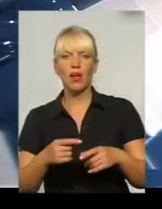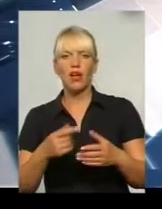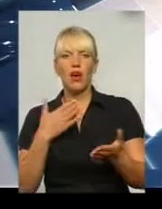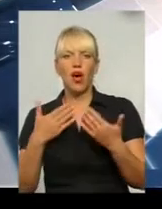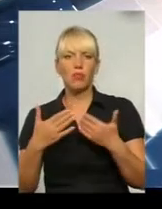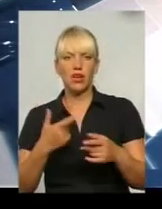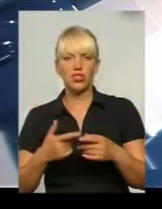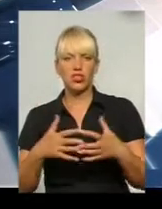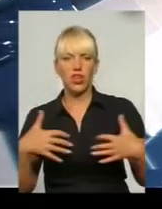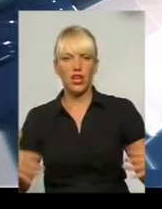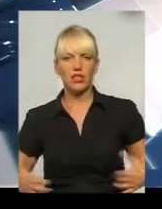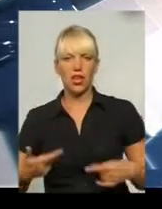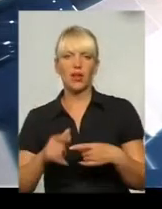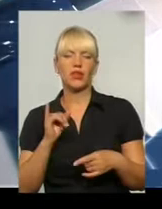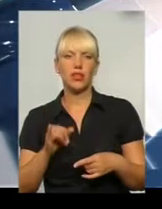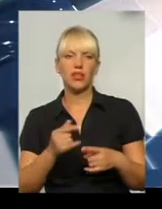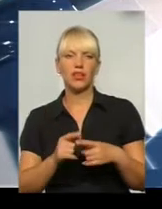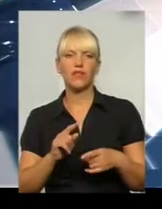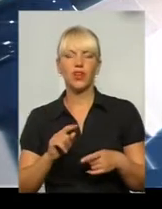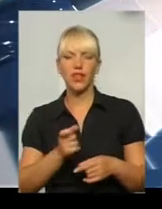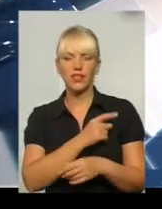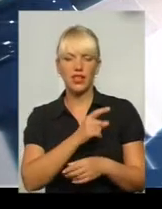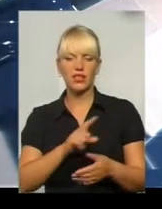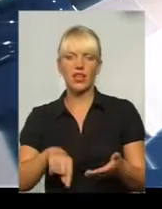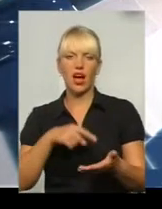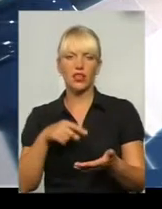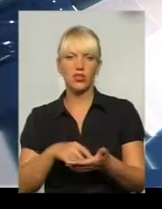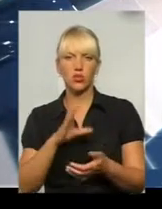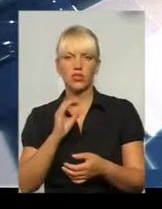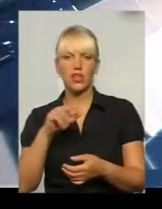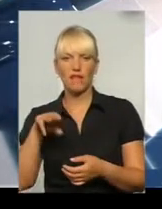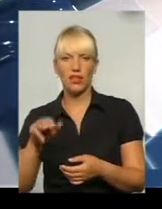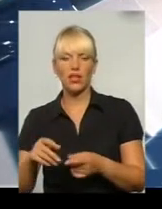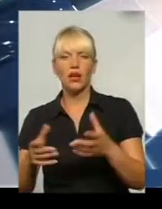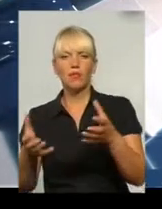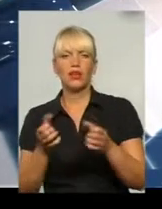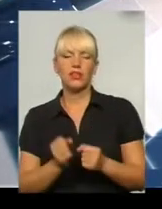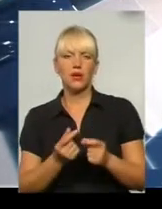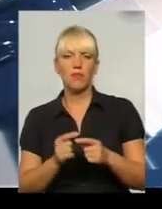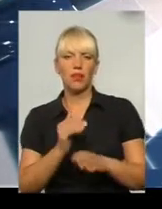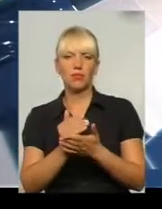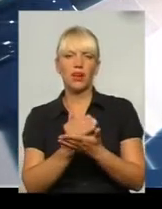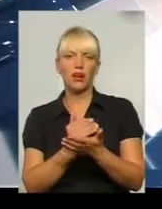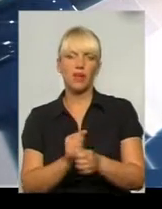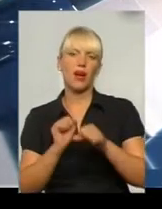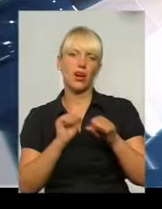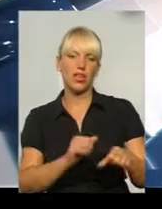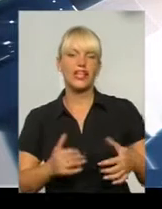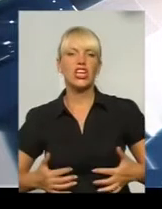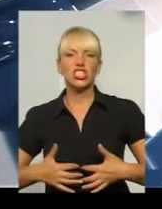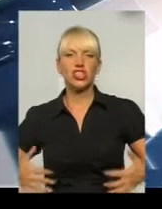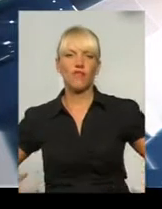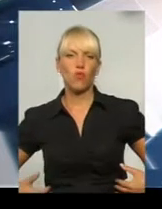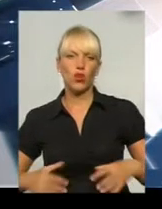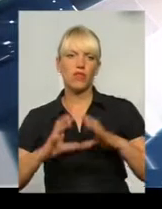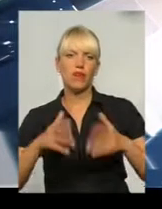год, в 2007 року, Одеський Горський Союз приймає програму охорони животного мира, де ми сломо і